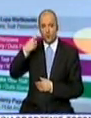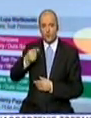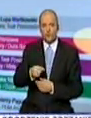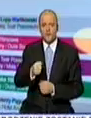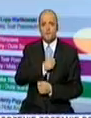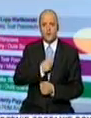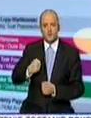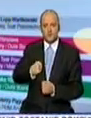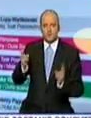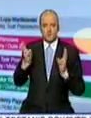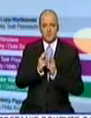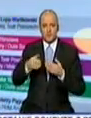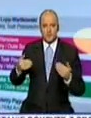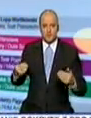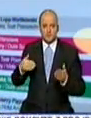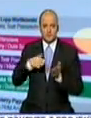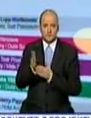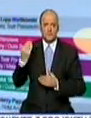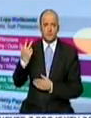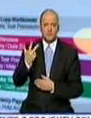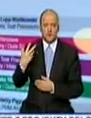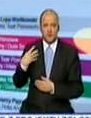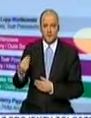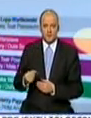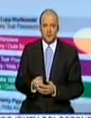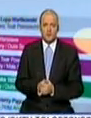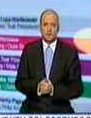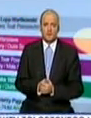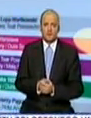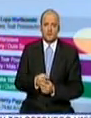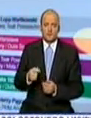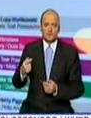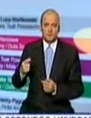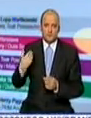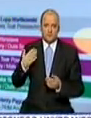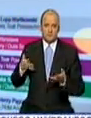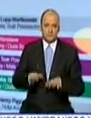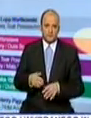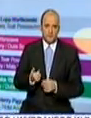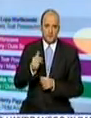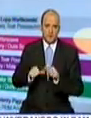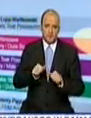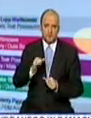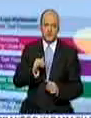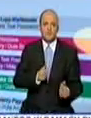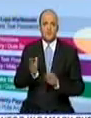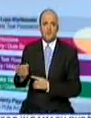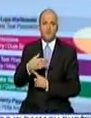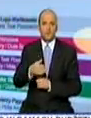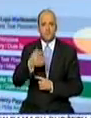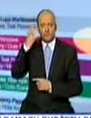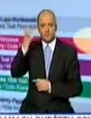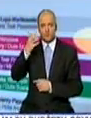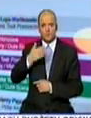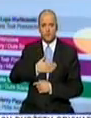teatralne reaktywowane przed trzema laty, bo miały zapaść wieloletnią, nie było ich. I Festiwal Sztuk Przyjemnych i Nieprzyjemnych to są